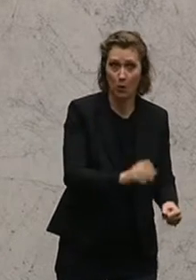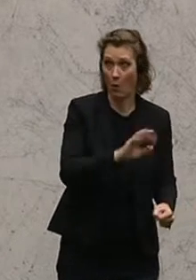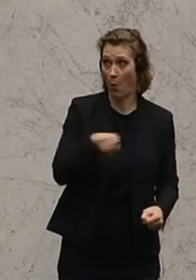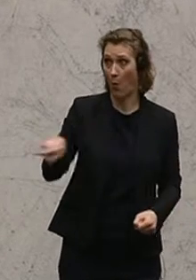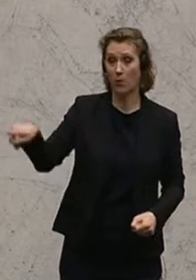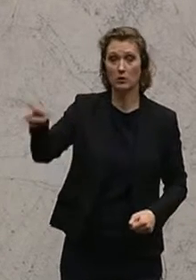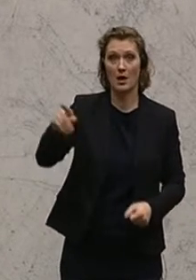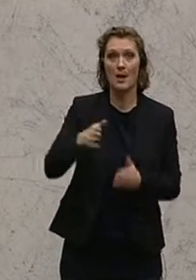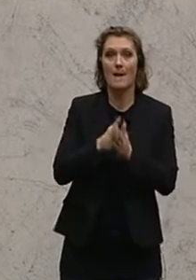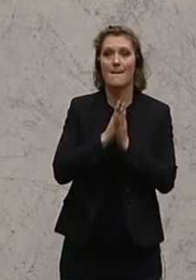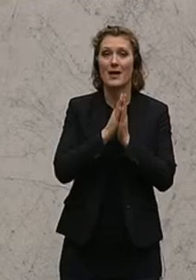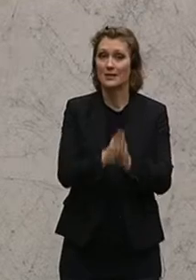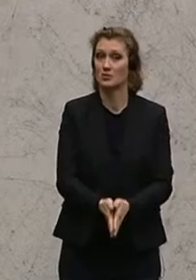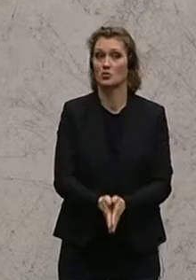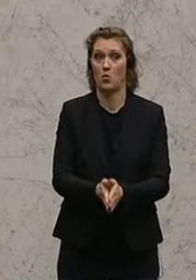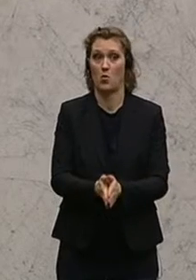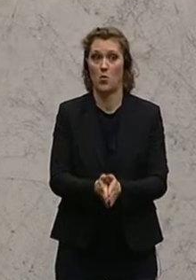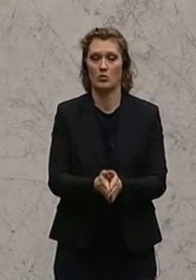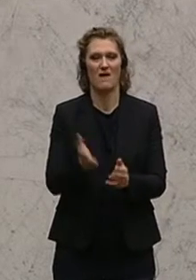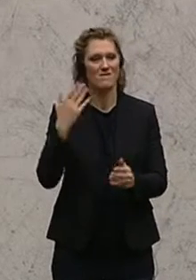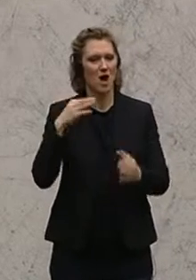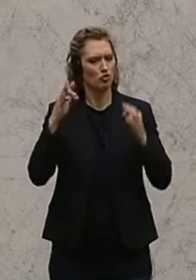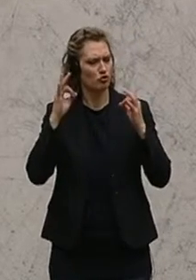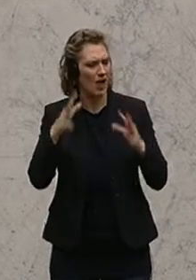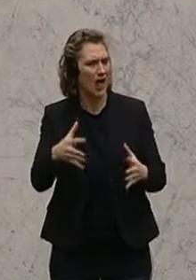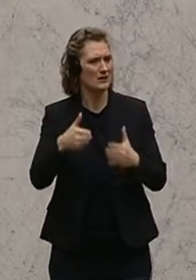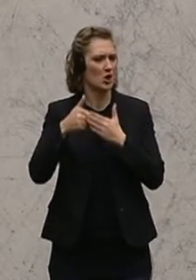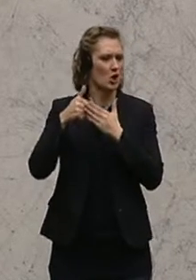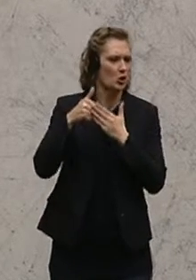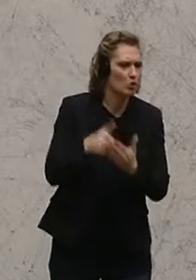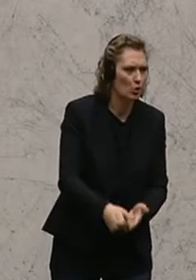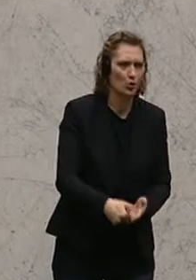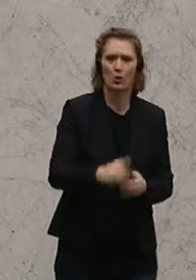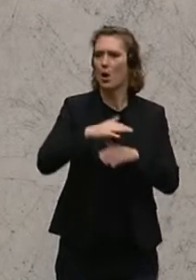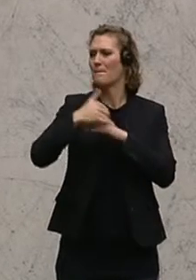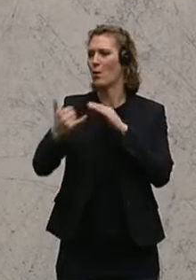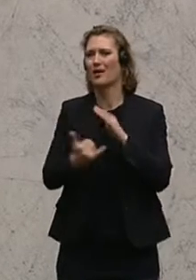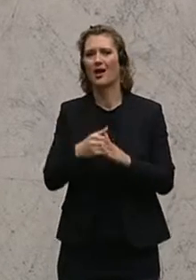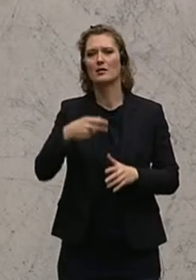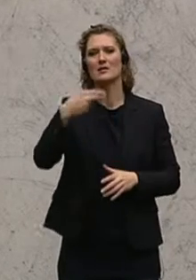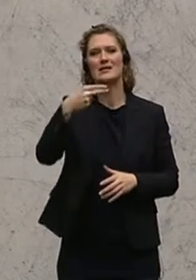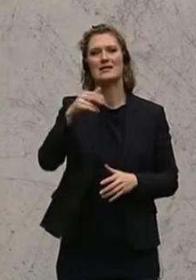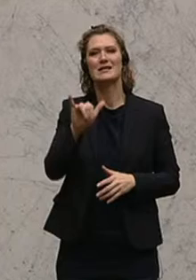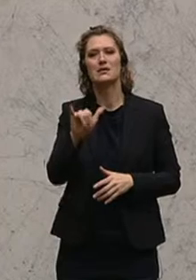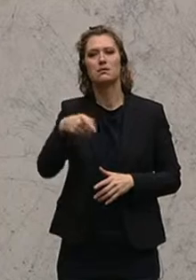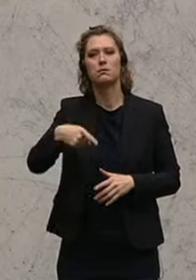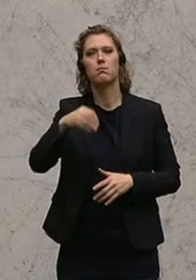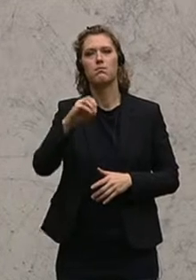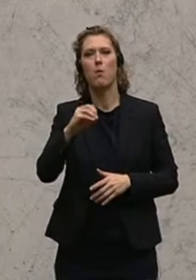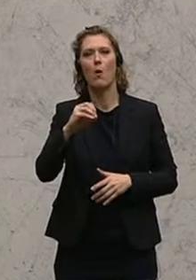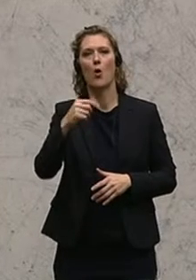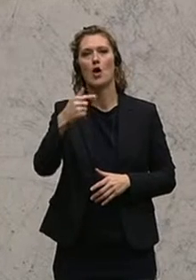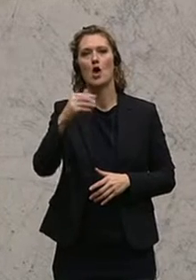weil ohne diese Petitionen, es gegeben hat, ohne den Druck auf der Straße, ohne Projekte wie Hypotope und Sachen dergleichen, wäre dieser